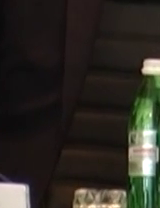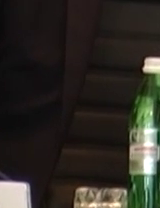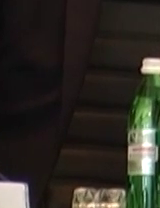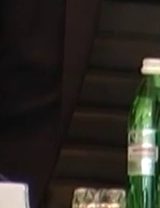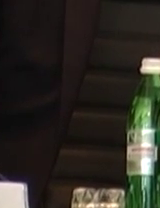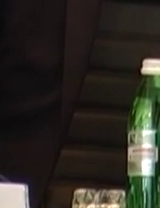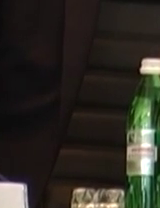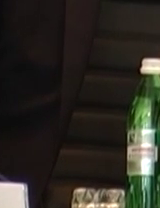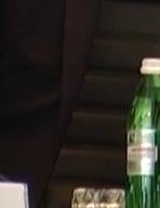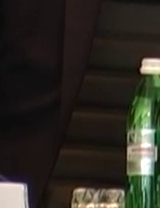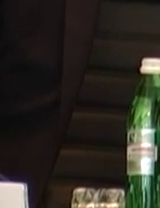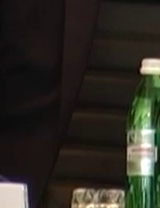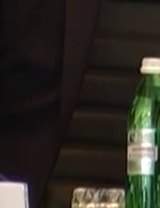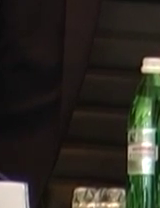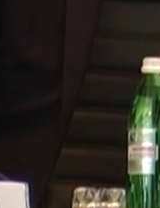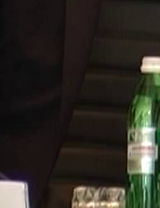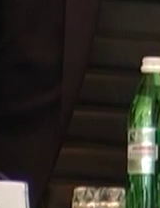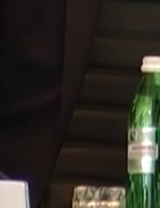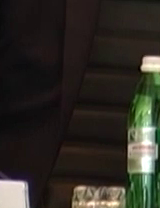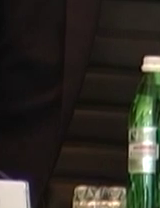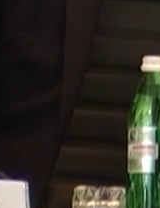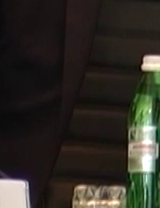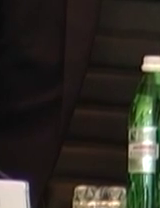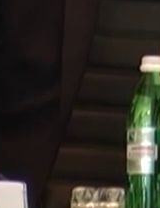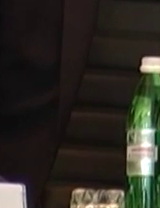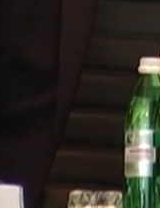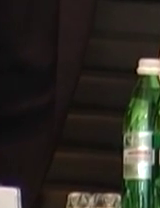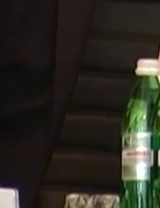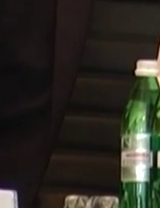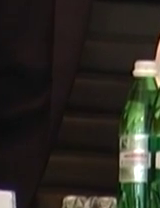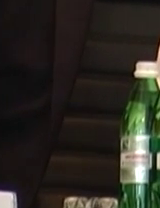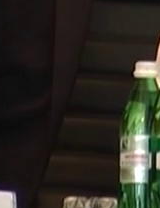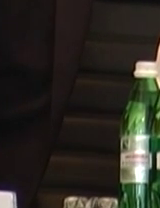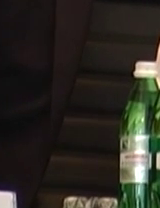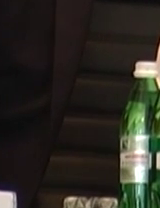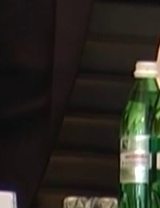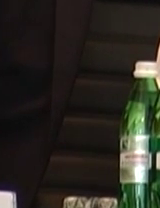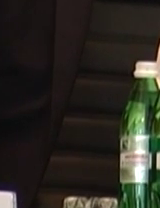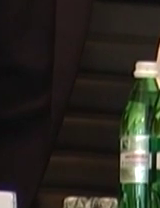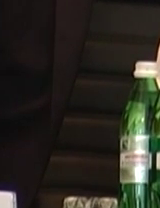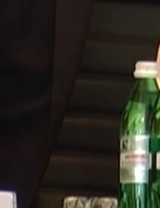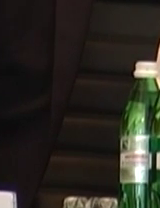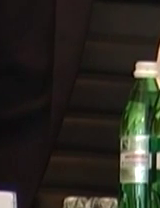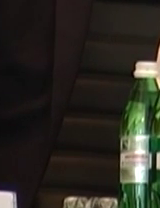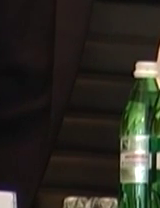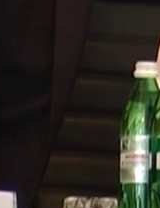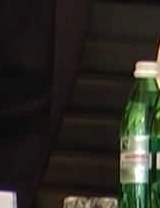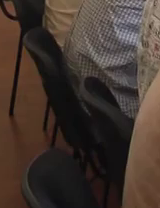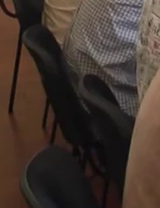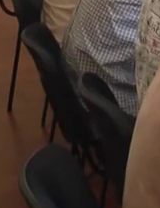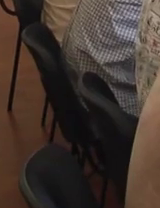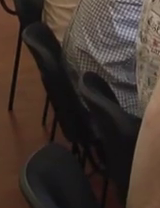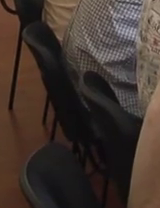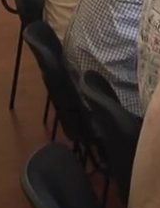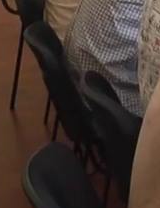комісія Міністерства юстиції України з комплексною перевіркою закону України про люстрацію